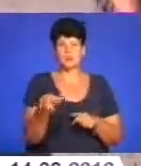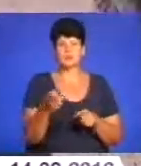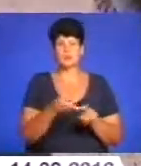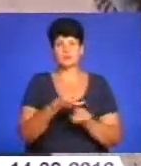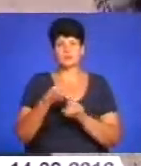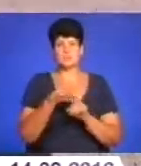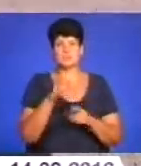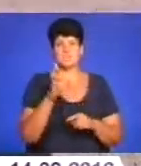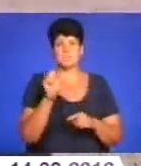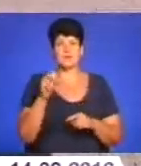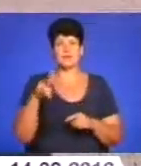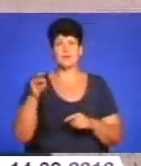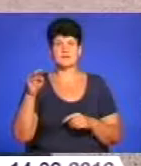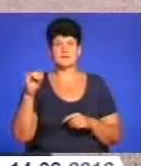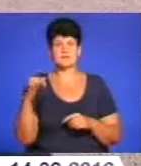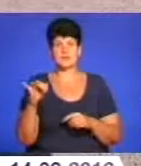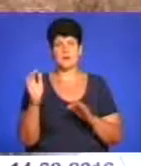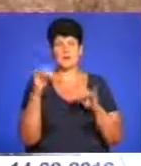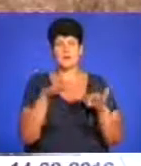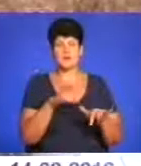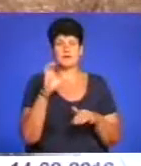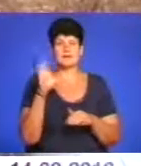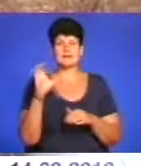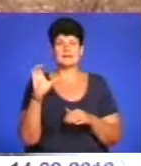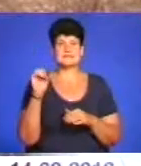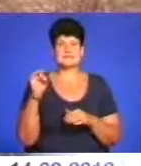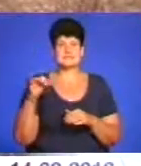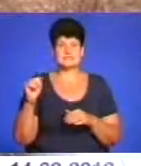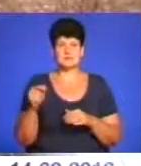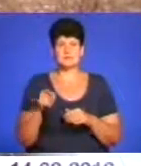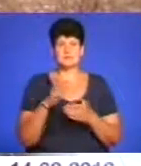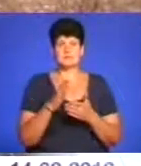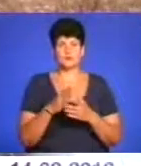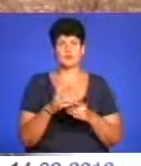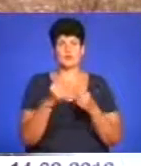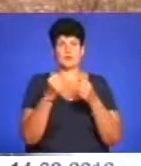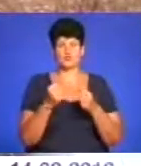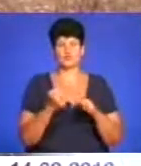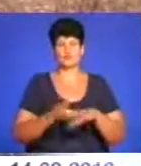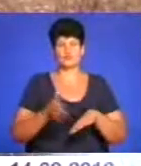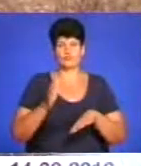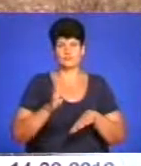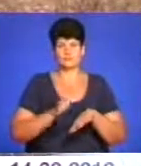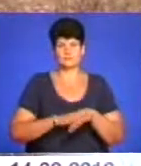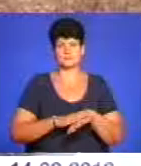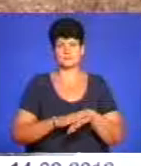Балтійське море і Середземне, які мають нагрузку дуже великої кількості вантажного транспорту.